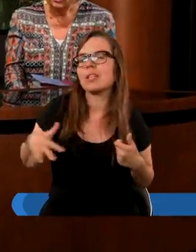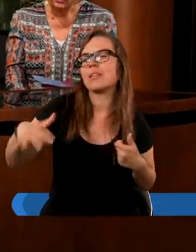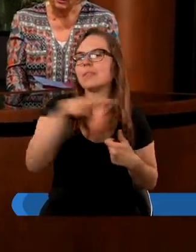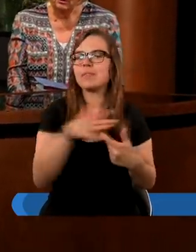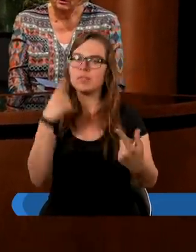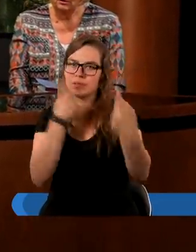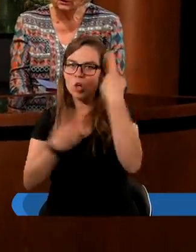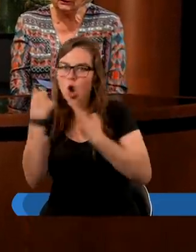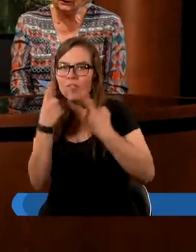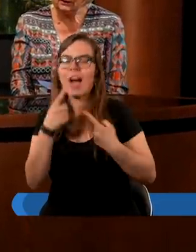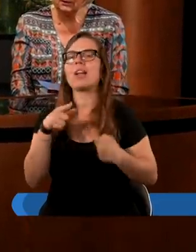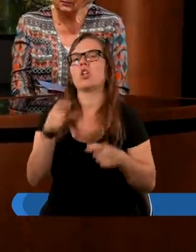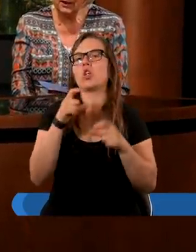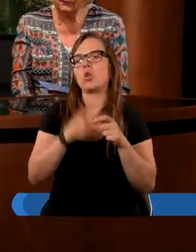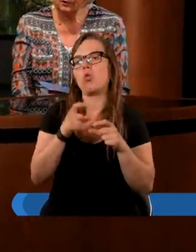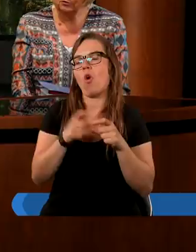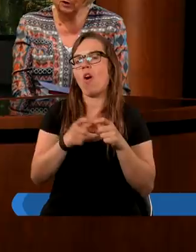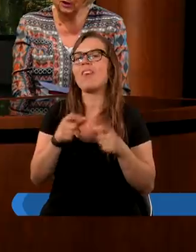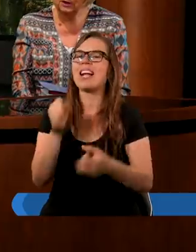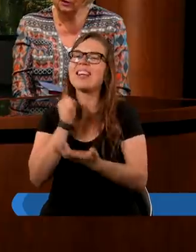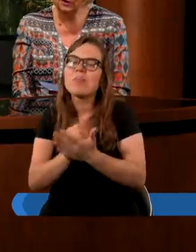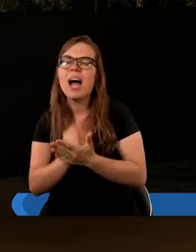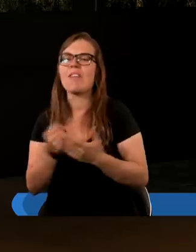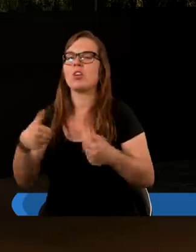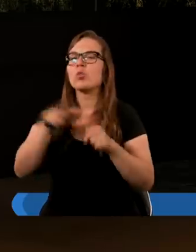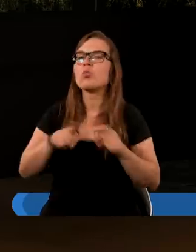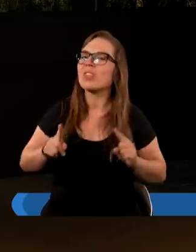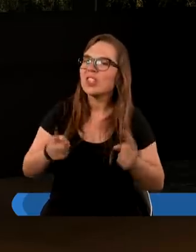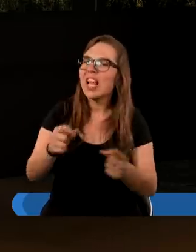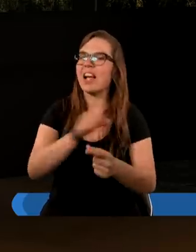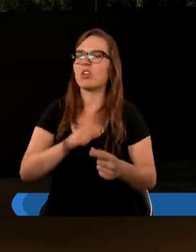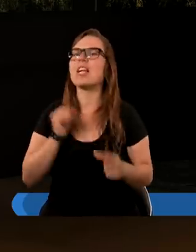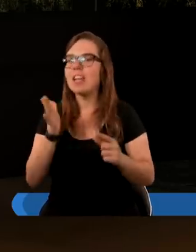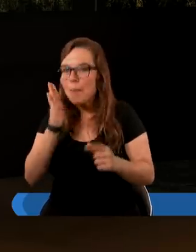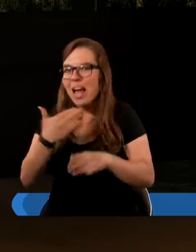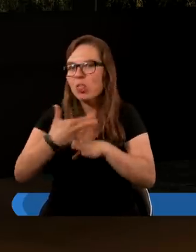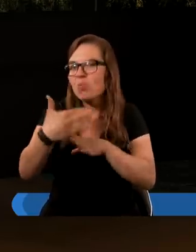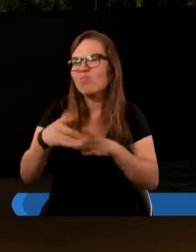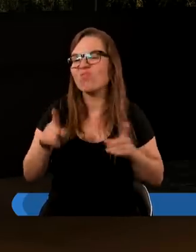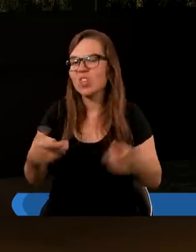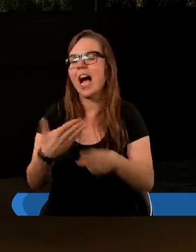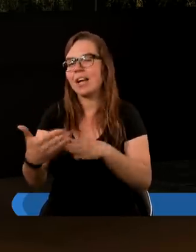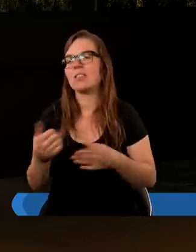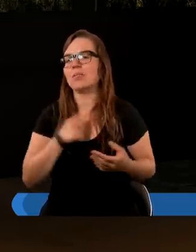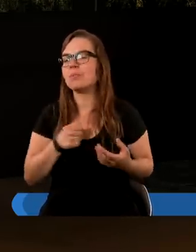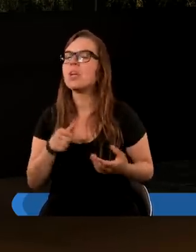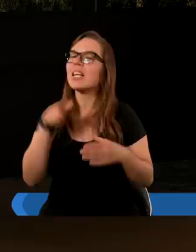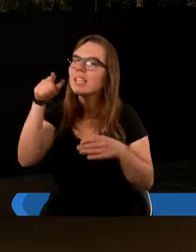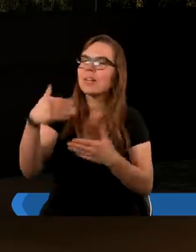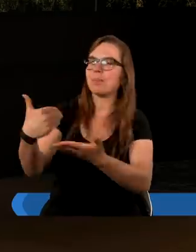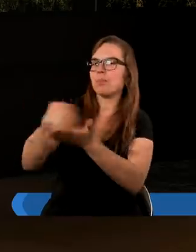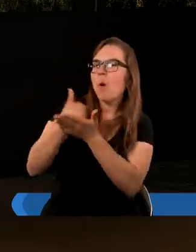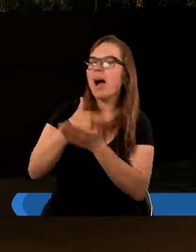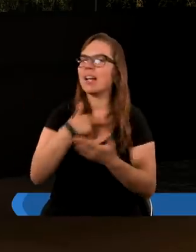rozważać sprawy, które dzieją się i będą się działy. Że przygotowujesz